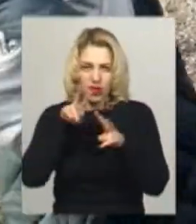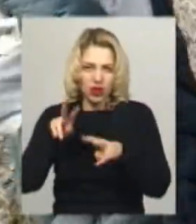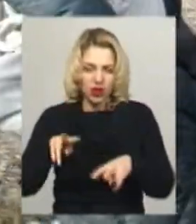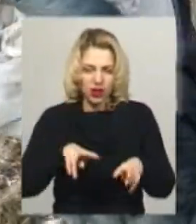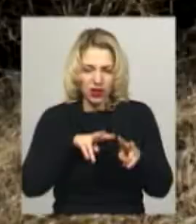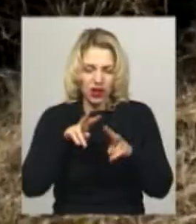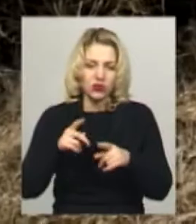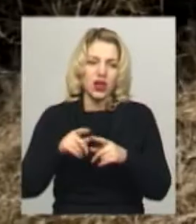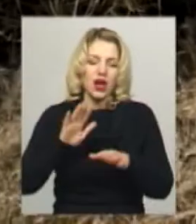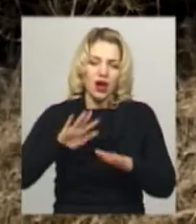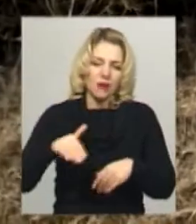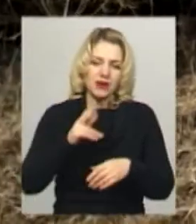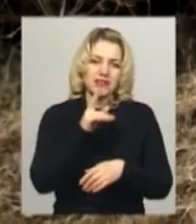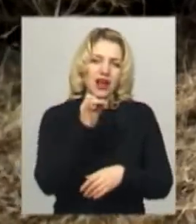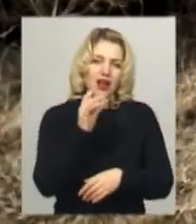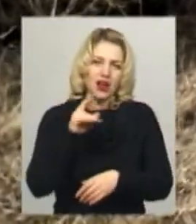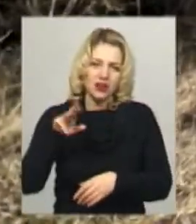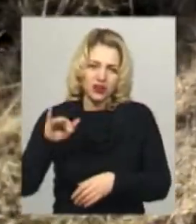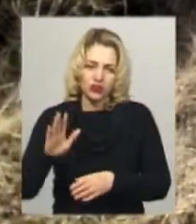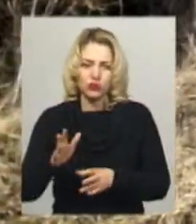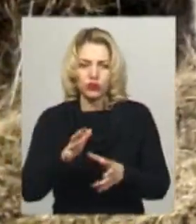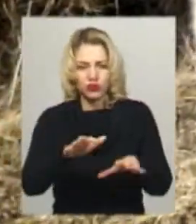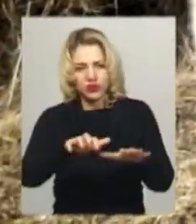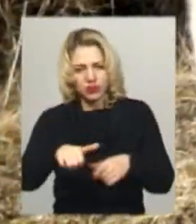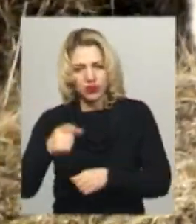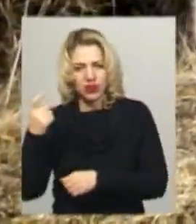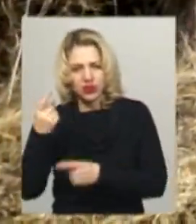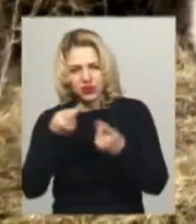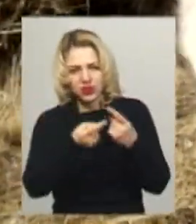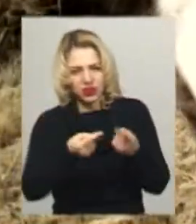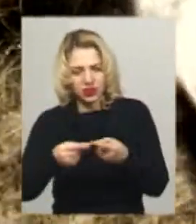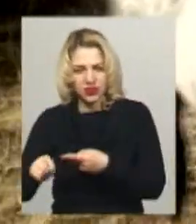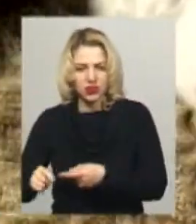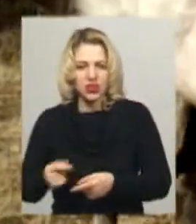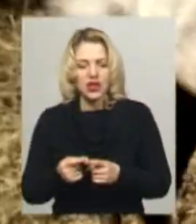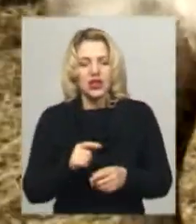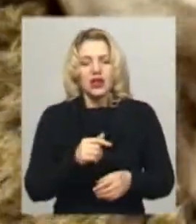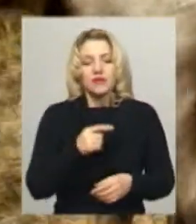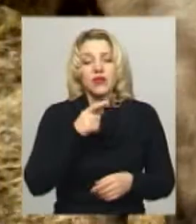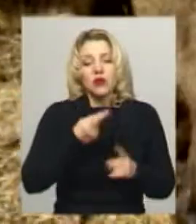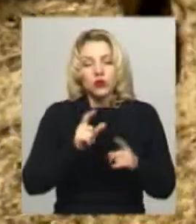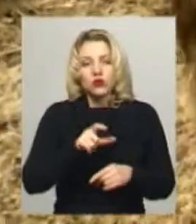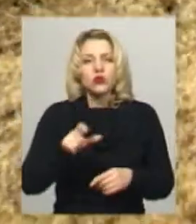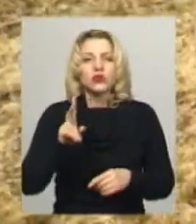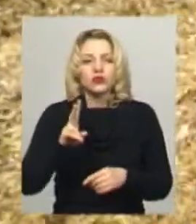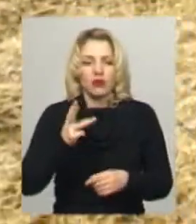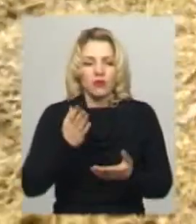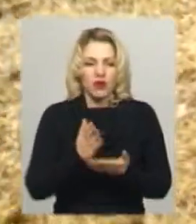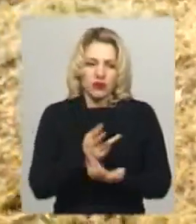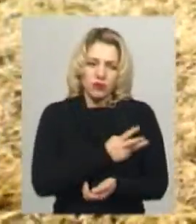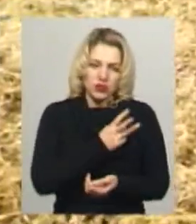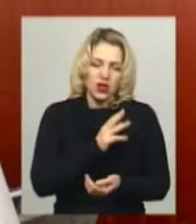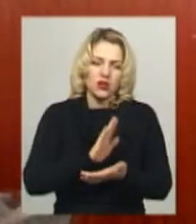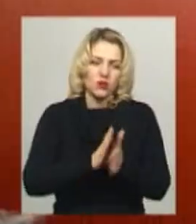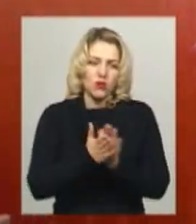кони і поні зможуть забрати їхні нові господарі, яких вже визначили. За словами Наталії Вишневської, це люди, які мають бажання і умови утримувати